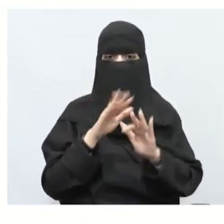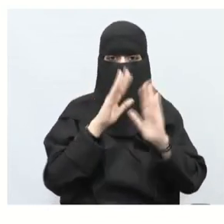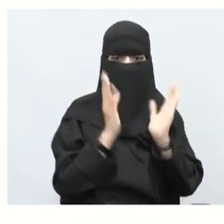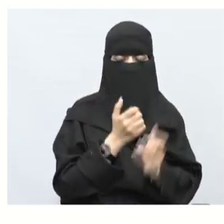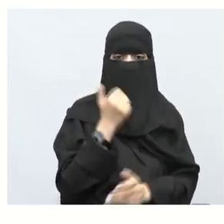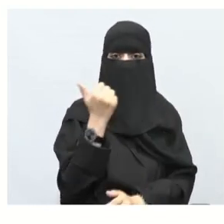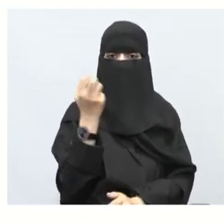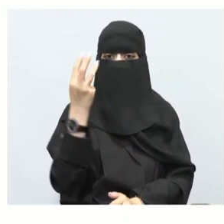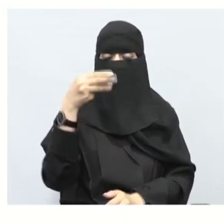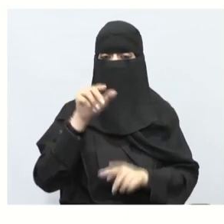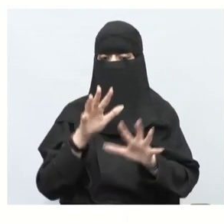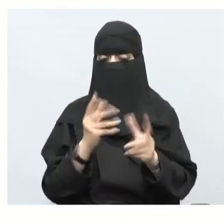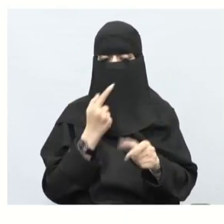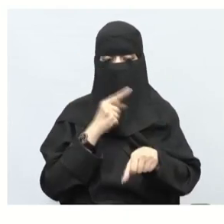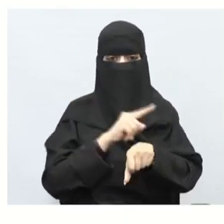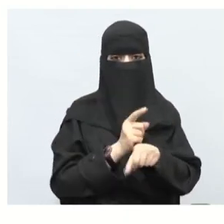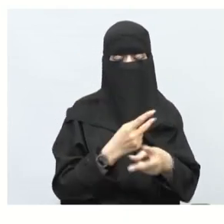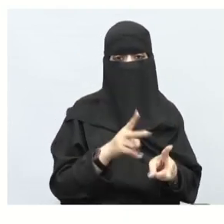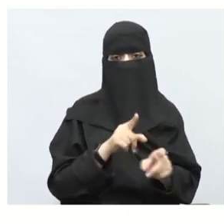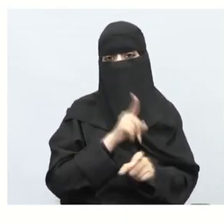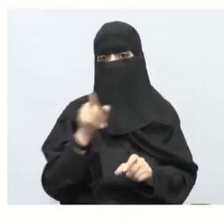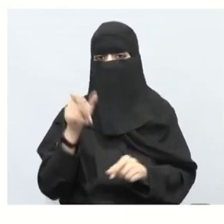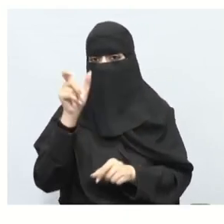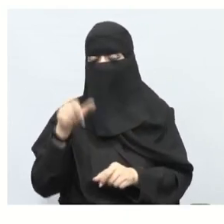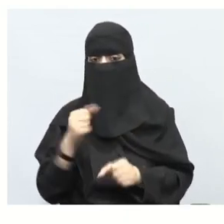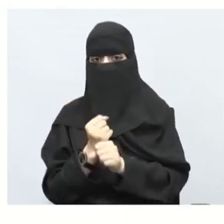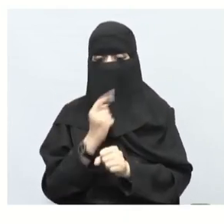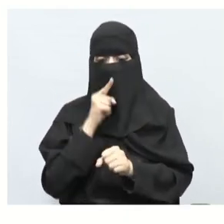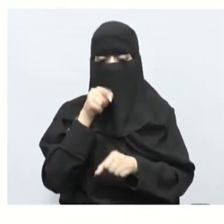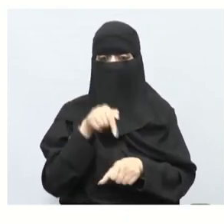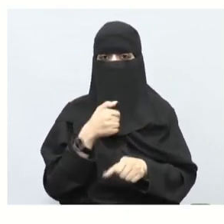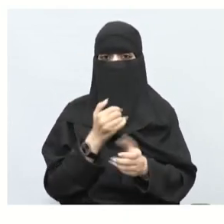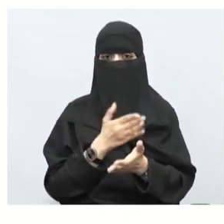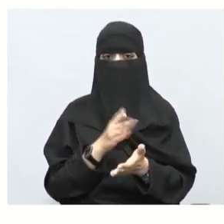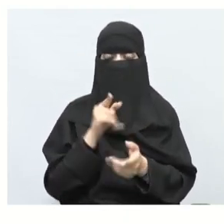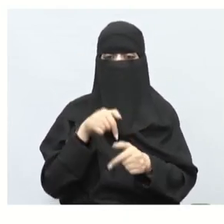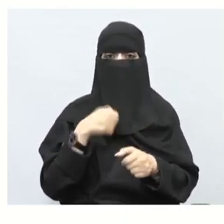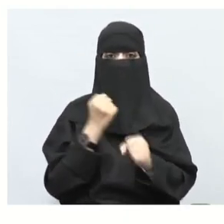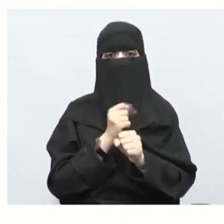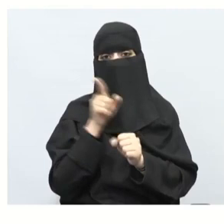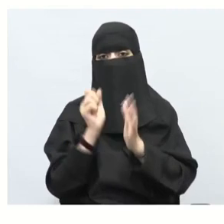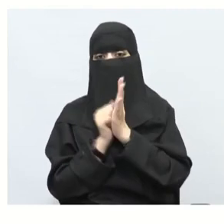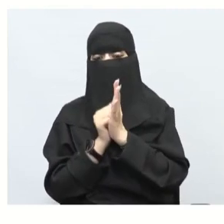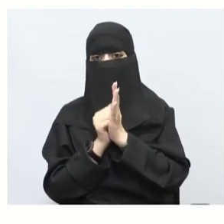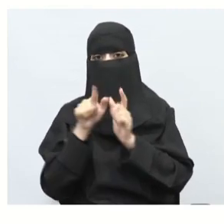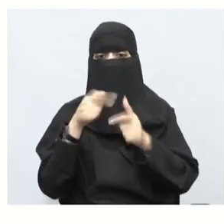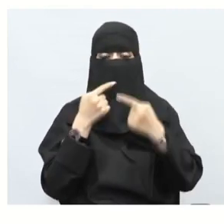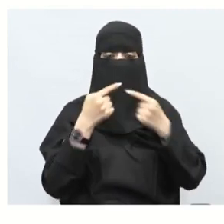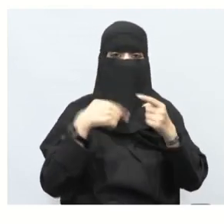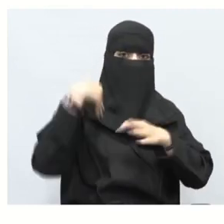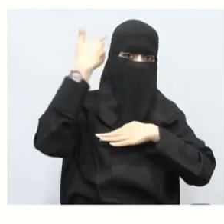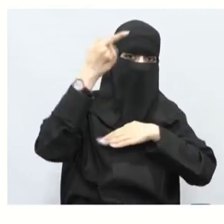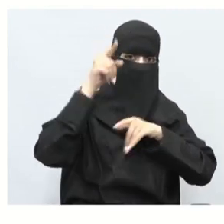فكم كانت الساعة عندما بدأ العمل طيب هذا الآن يترك لك عزيزي الطالب والطالبة كمهمة أدائية وانتناقش إن